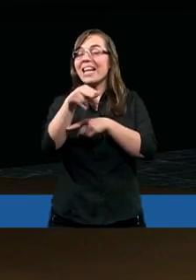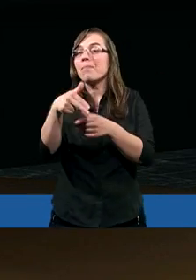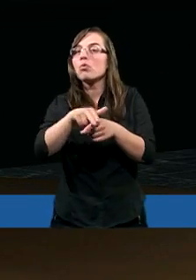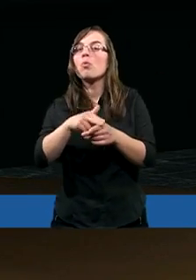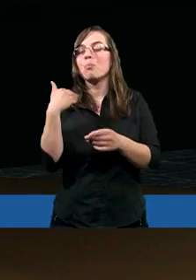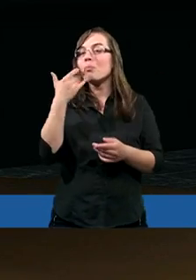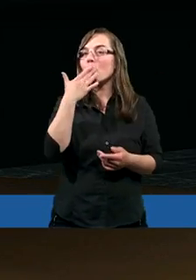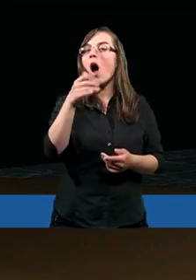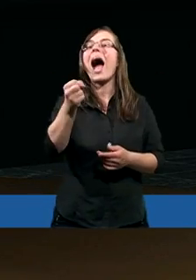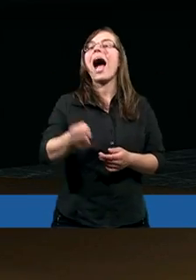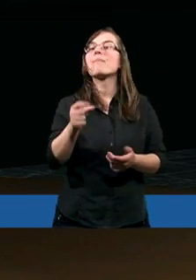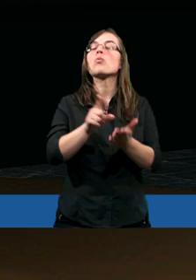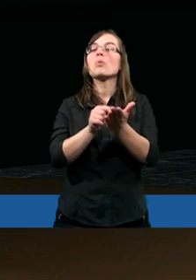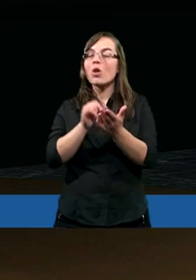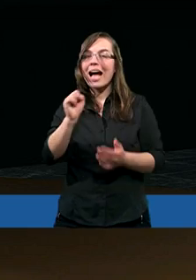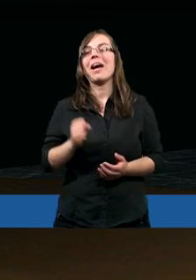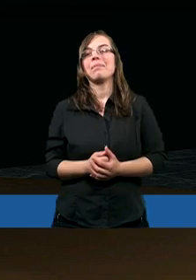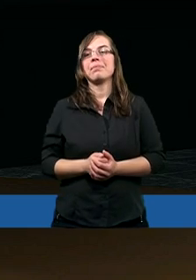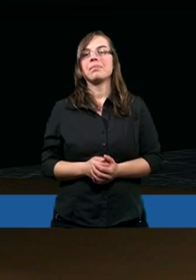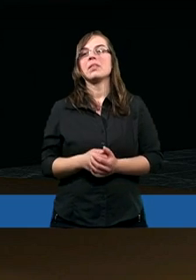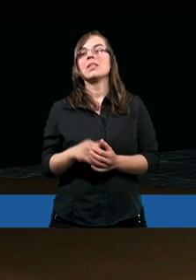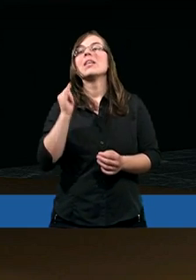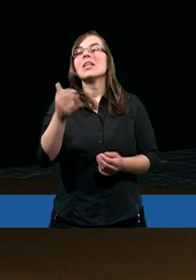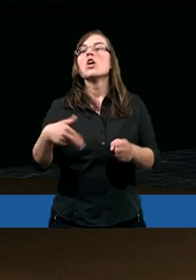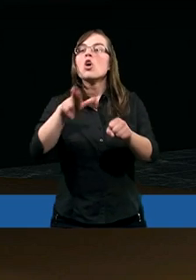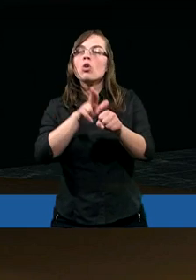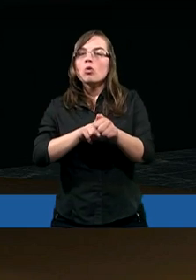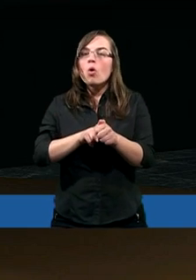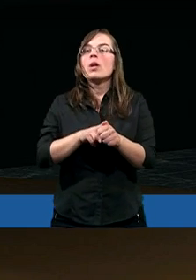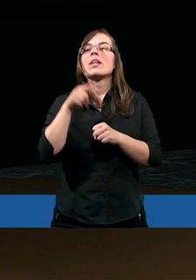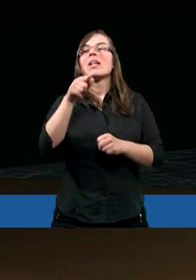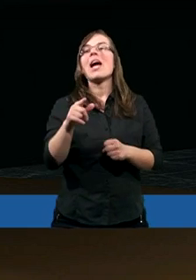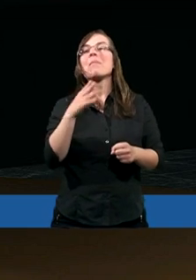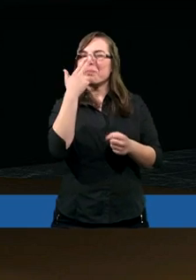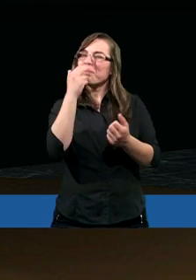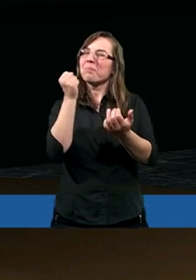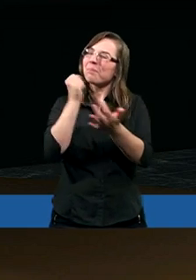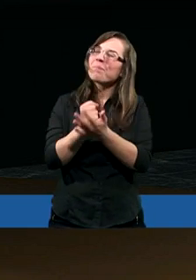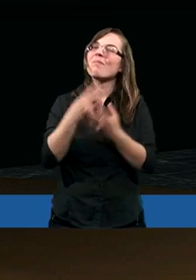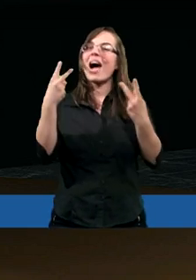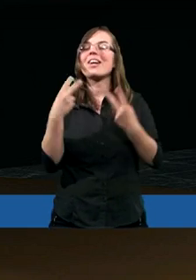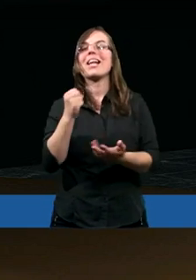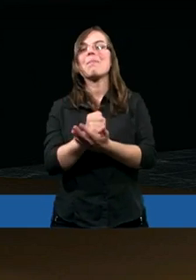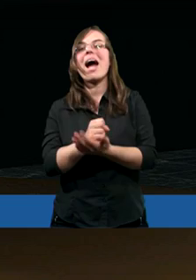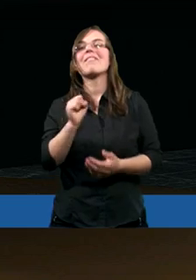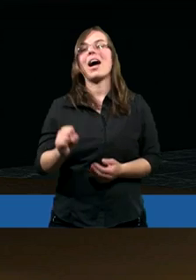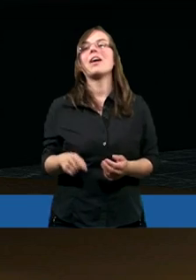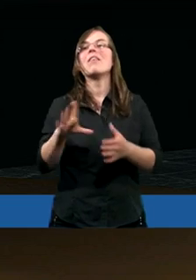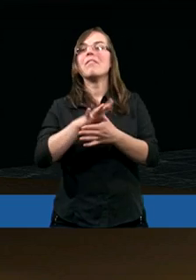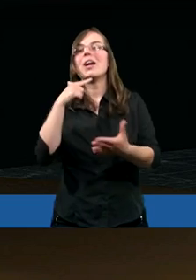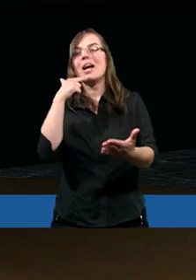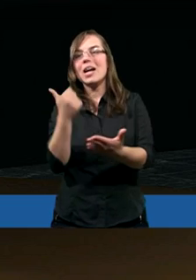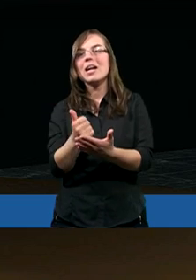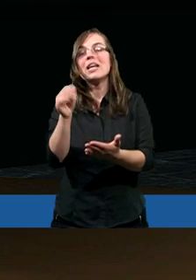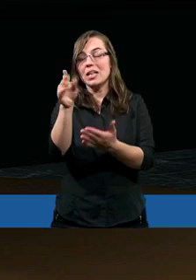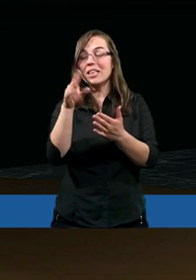tutaj apostoł Piotr robi i w którym kładzie akcent na to, że pisze do